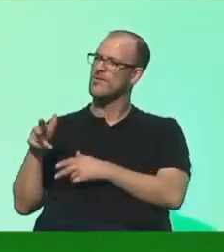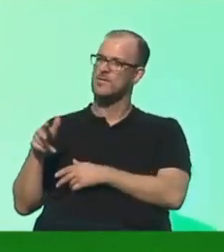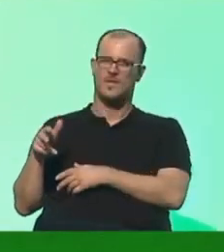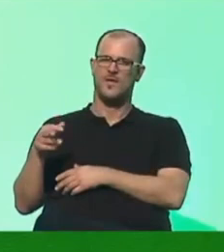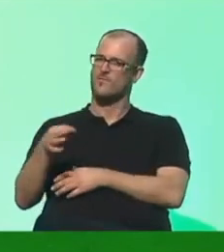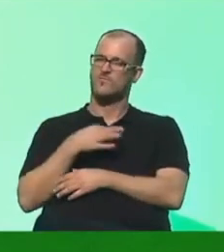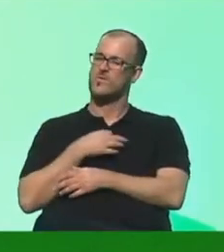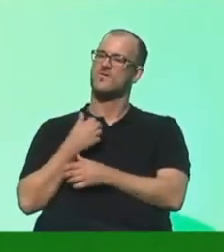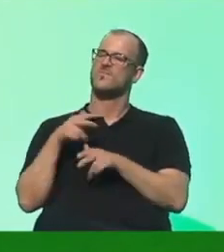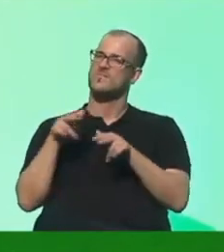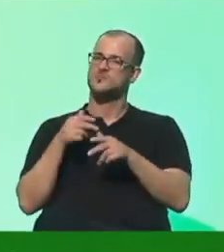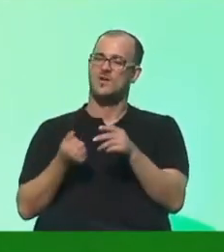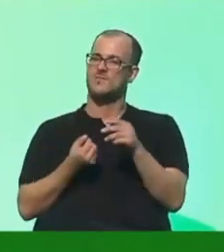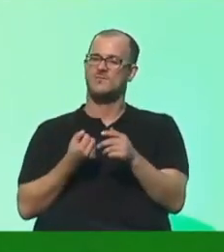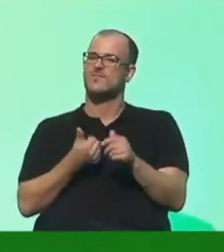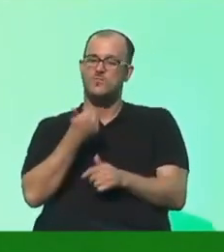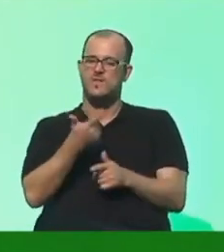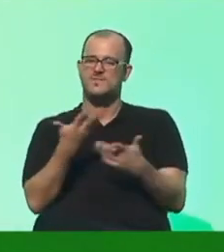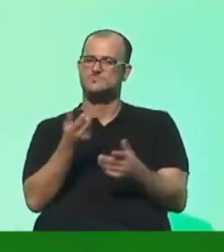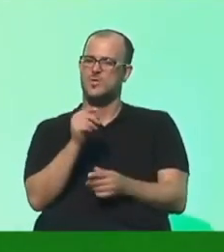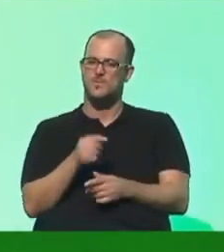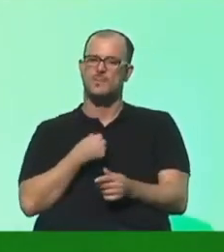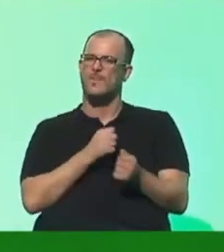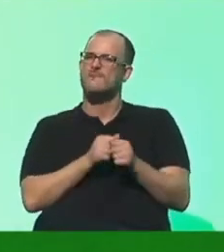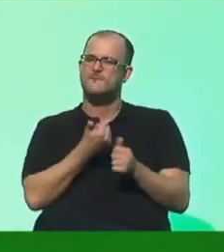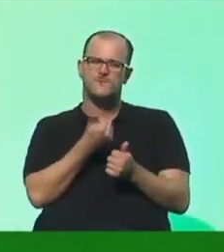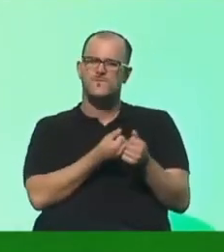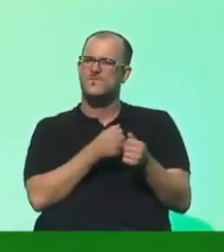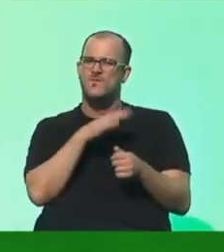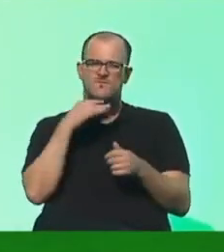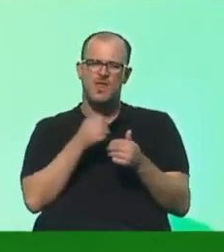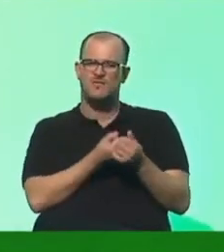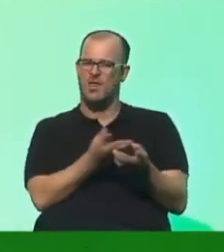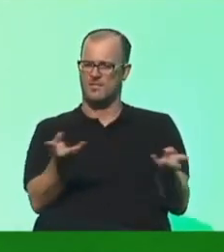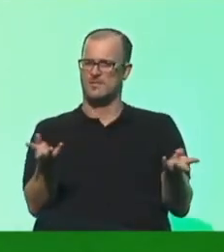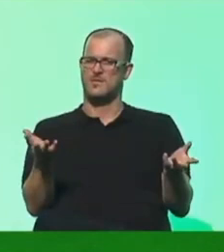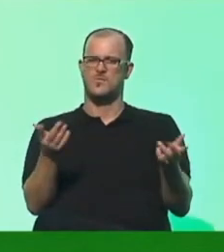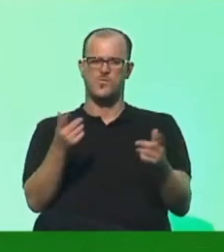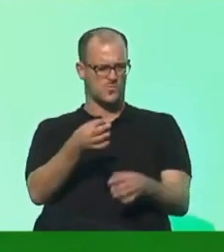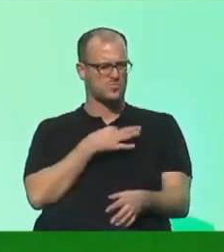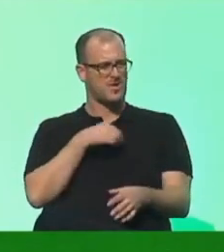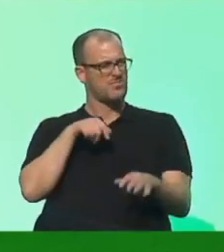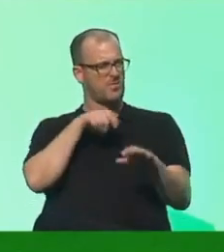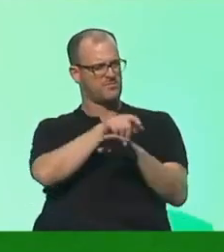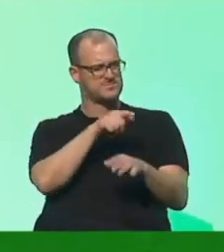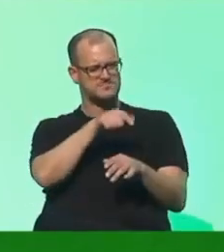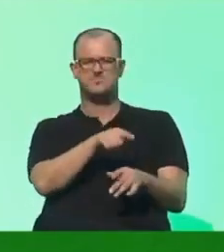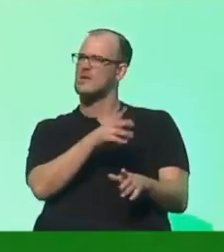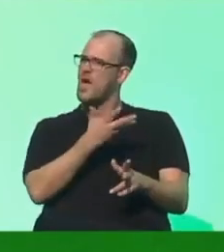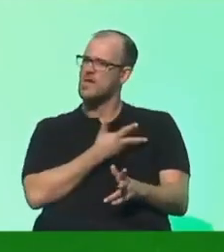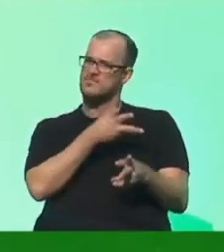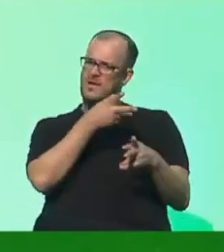ein Wirtschaftswunder auch Vielfalt. Unsere Vielfalt und unser NRW hat es verdient, echt vielfältig